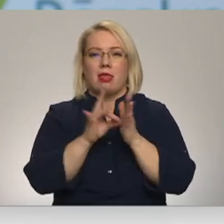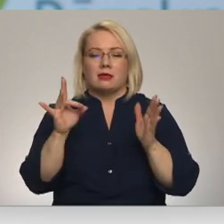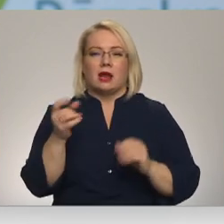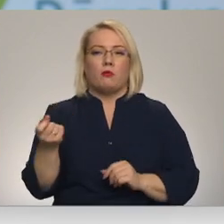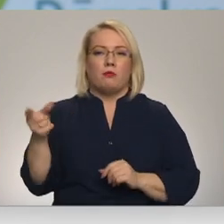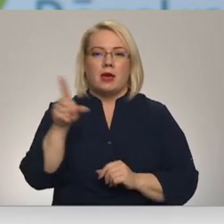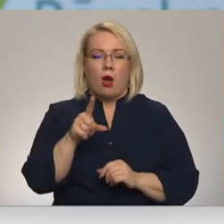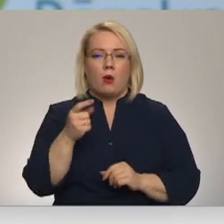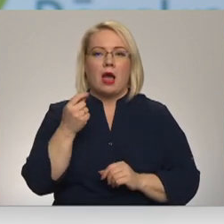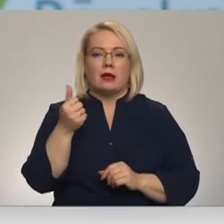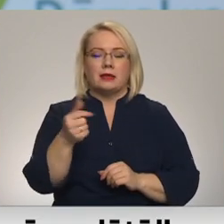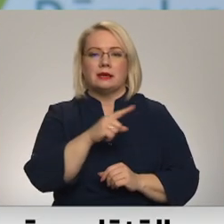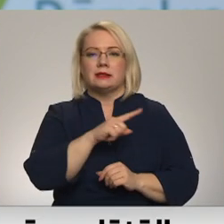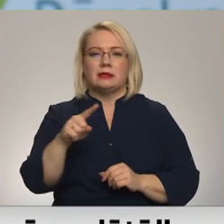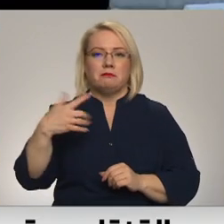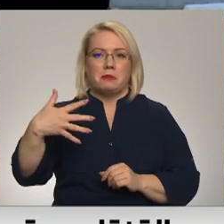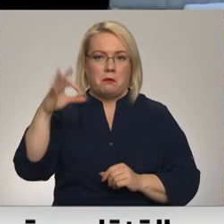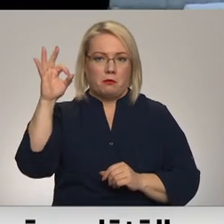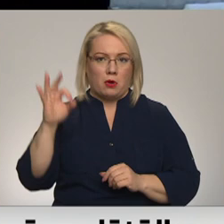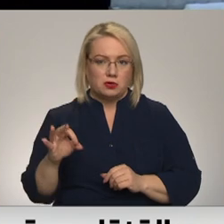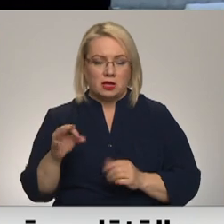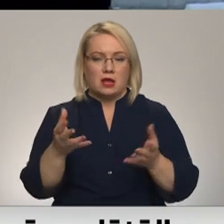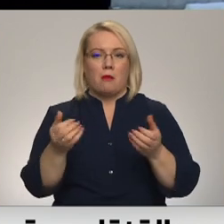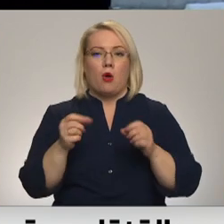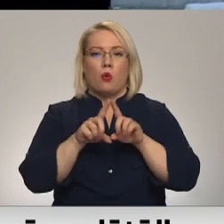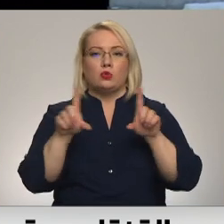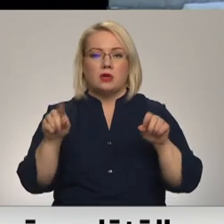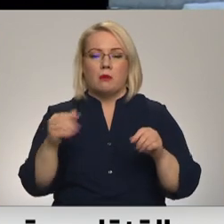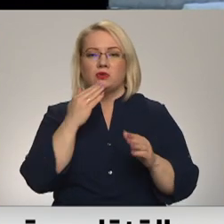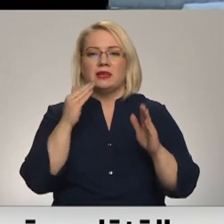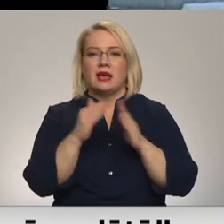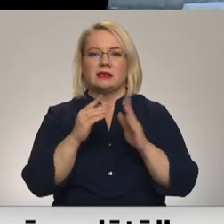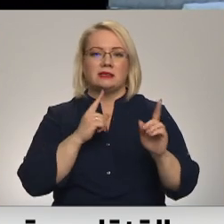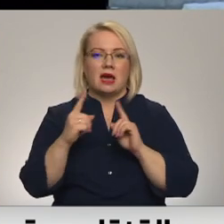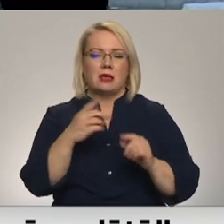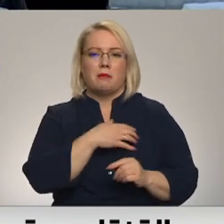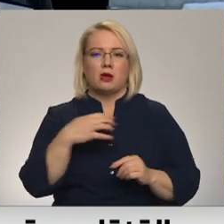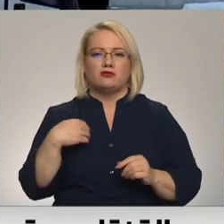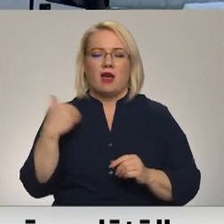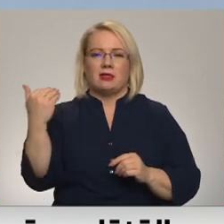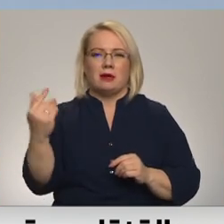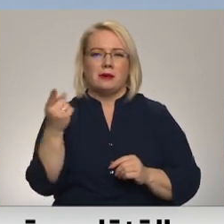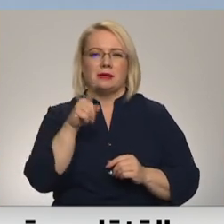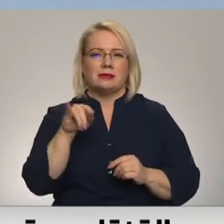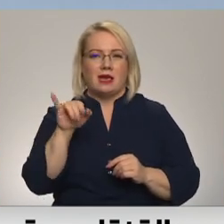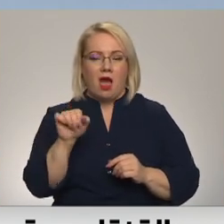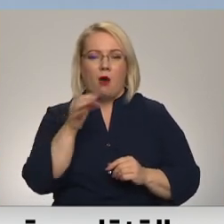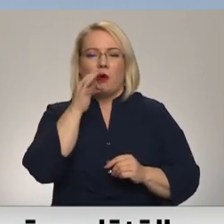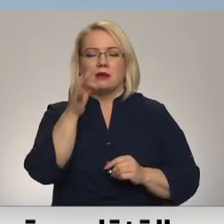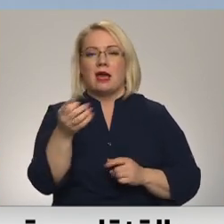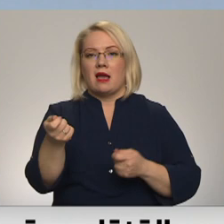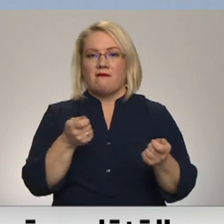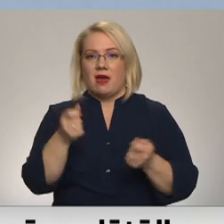gan drīz līdz par 50%. Uzņēmums rēzeknes satiksme ir pašvaldības kapitāla sabiedrība. Un kā skaidrotā